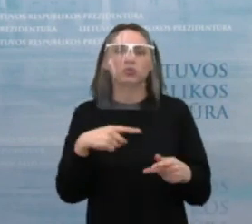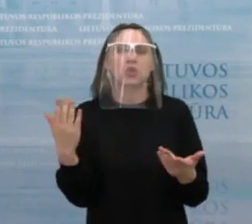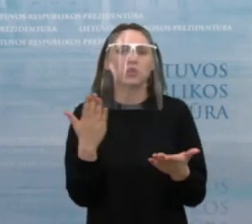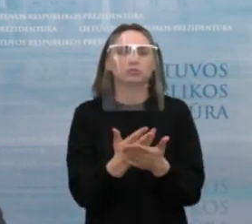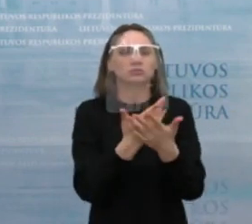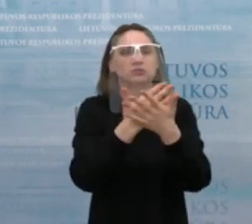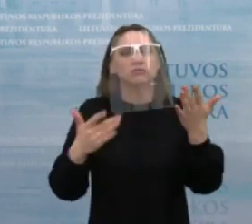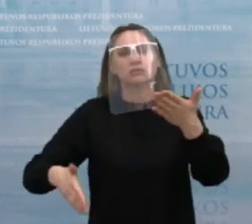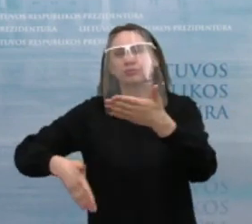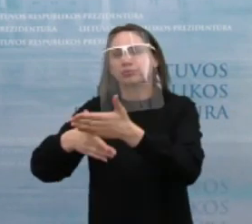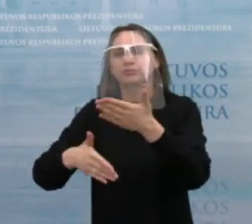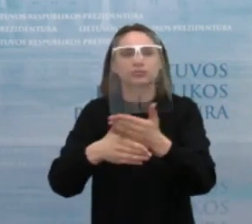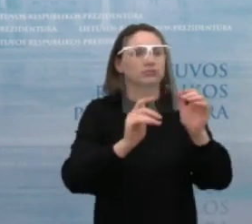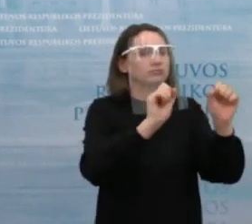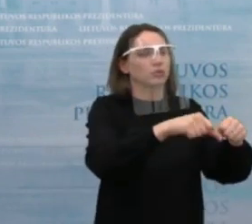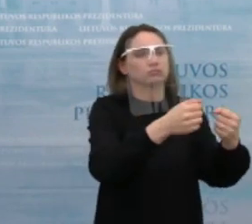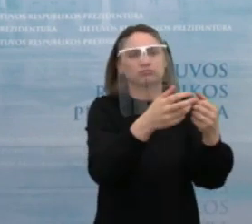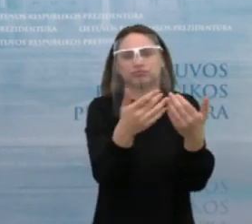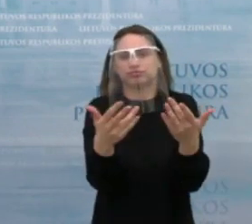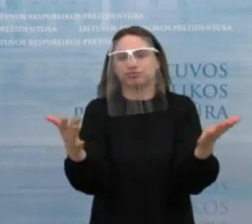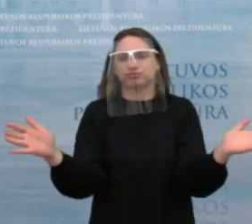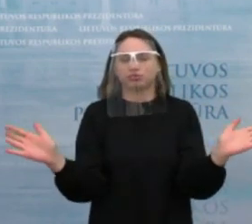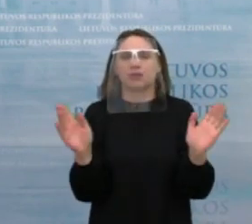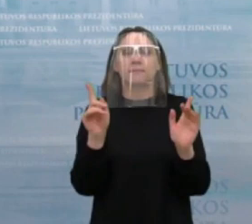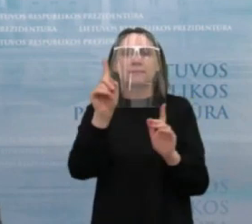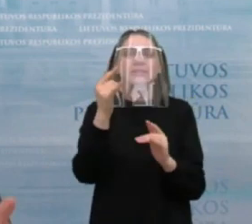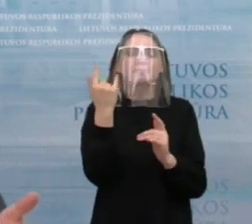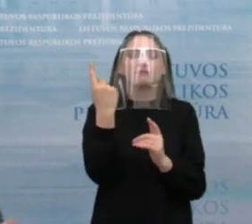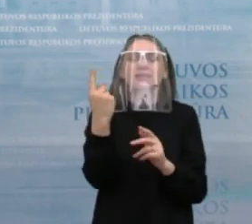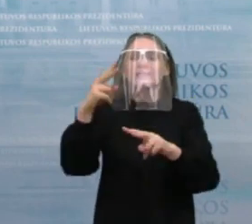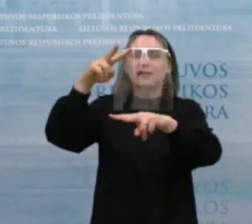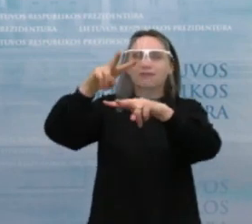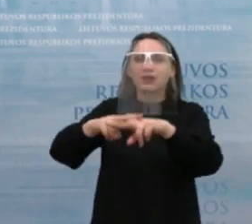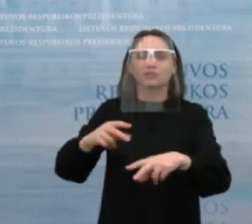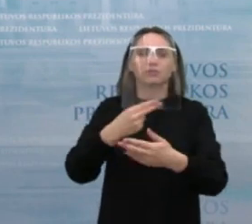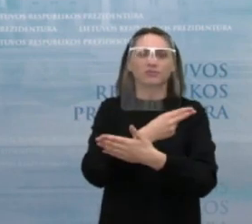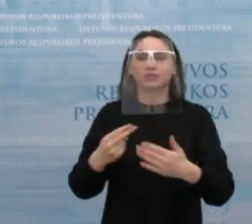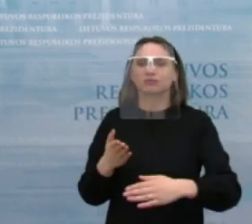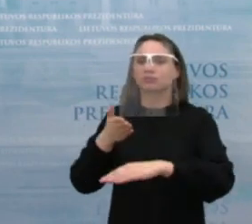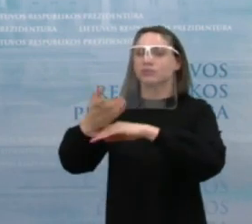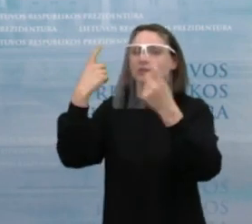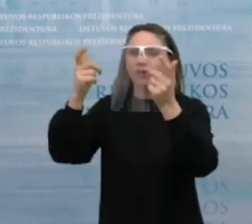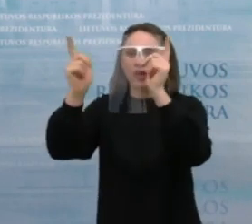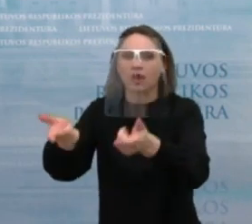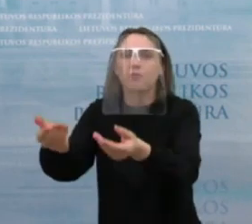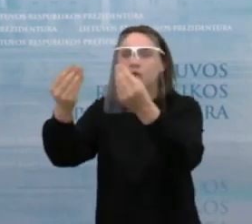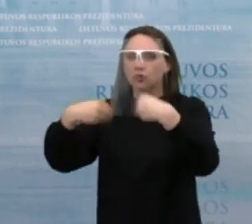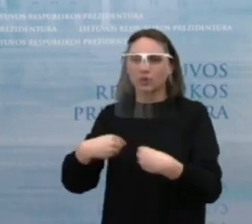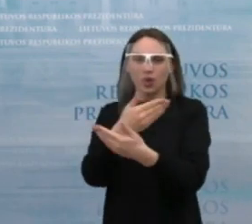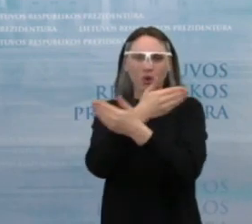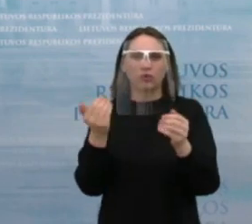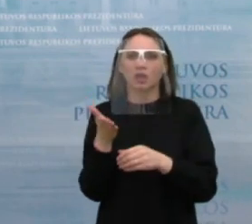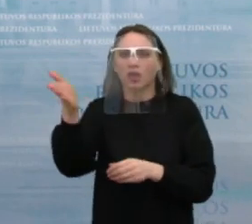įvairių pagalbos priemonių, tačiau turbūt neturime vieno langelio, kur įmonė galėtų kreiptis ir gauti visą informaciją apie